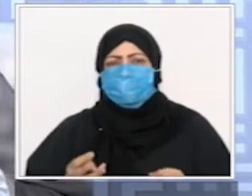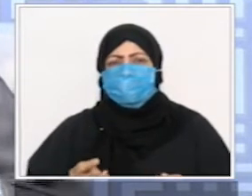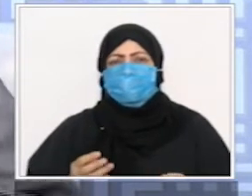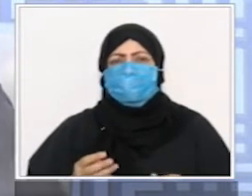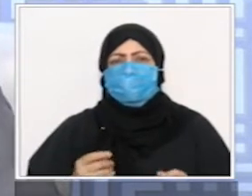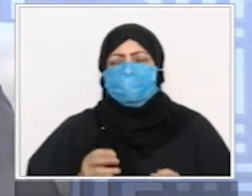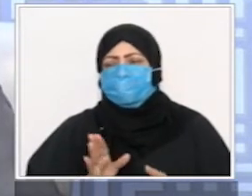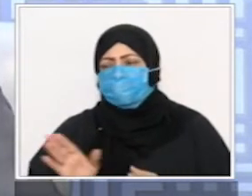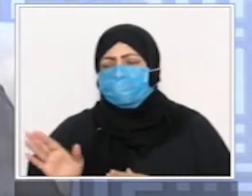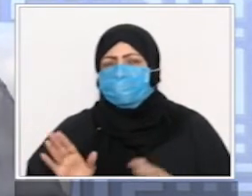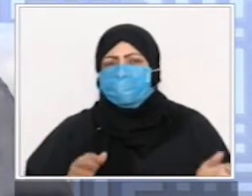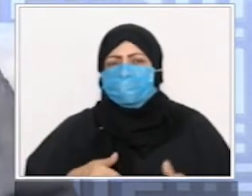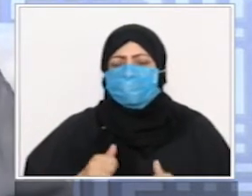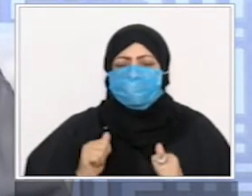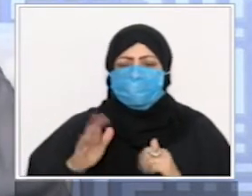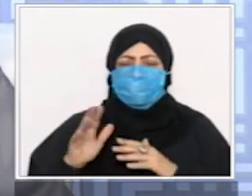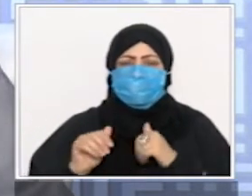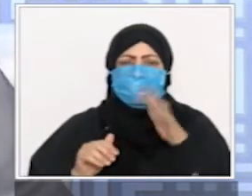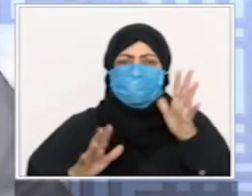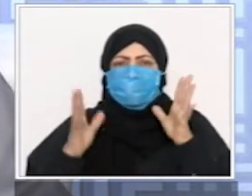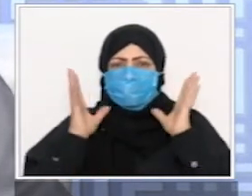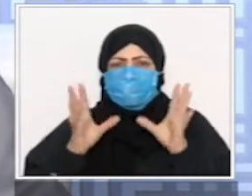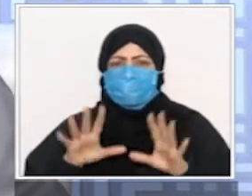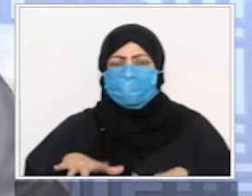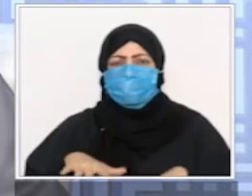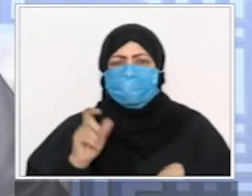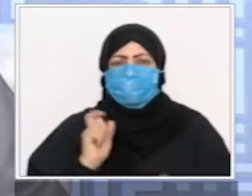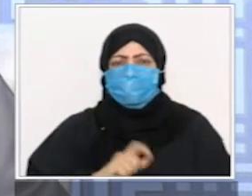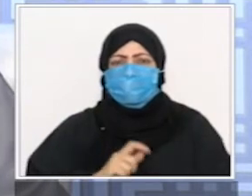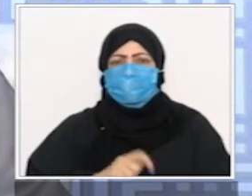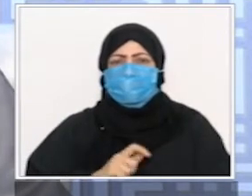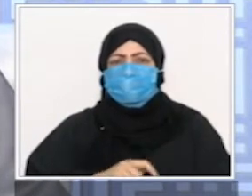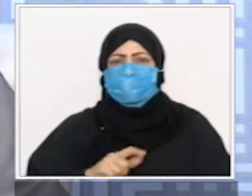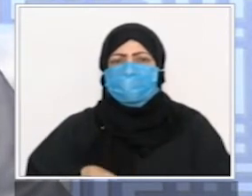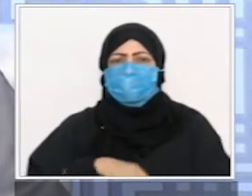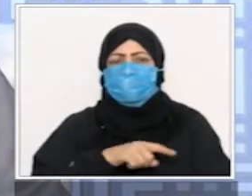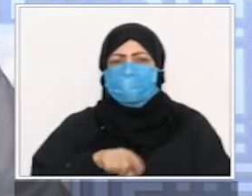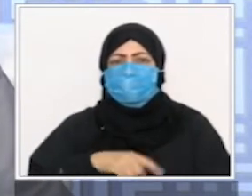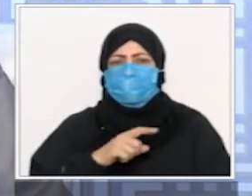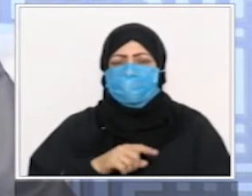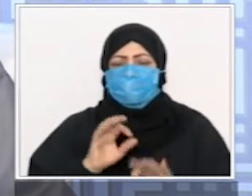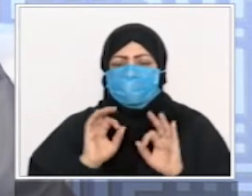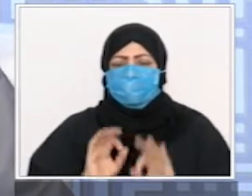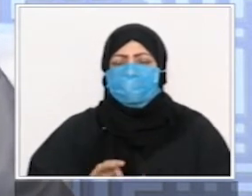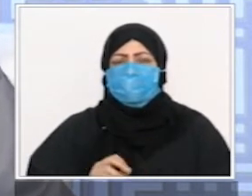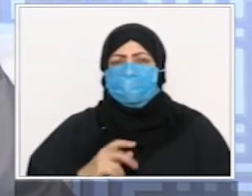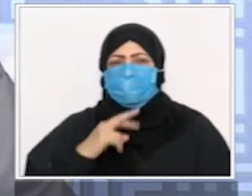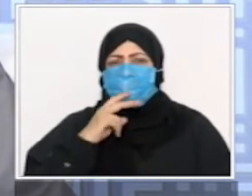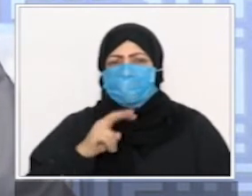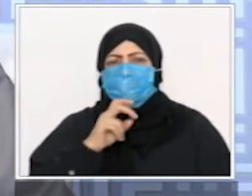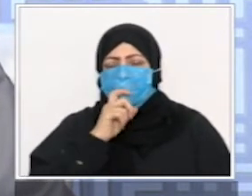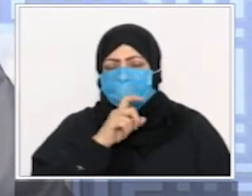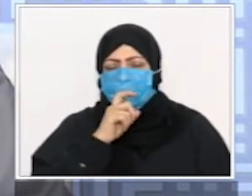الزمن اللي اخدوه هذا أكل تقول عائشة فكانت النساء تخرج يعني متلفعات